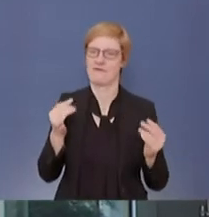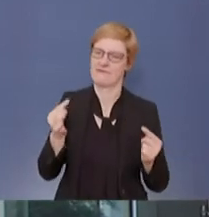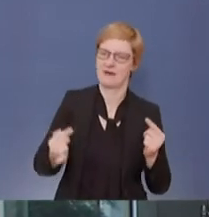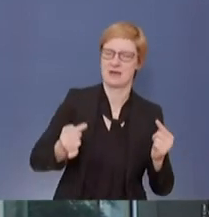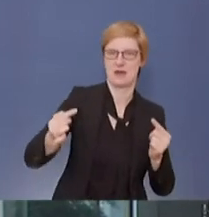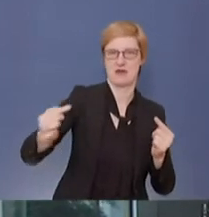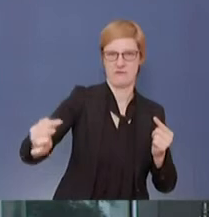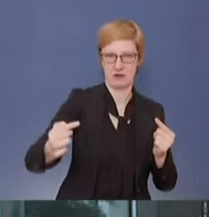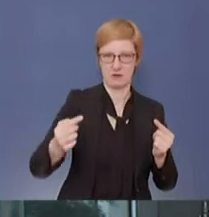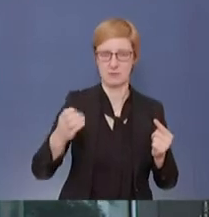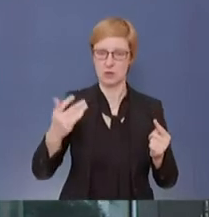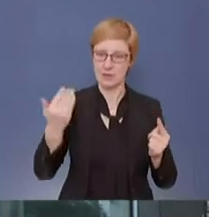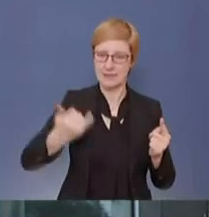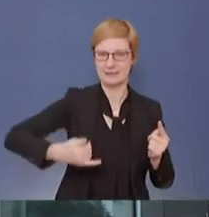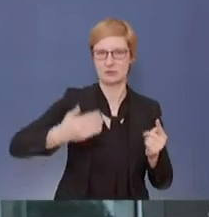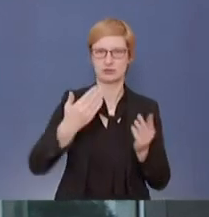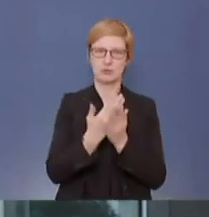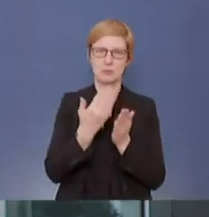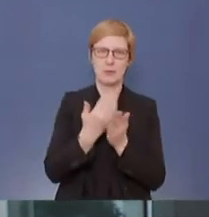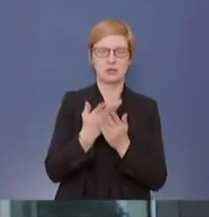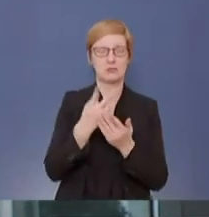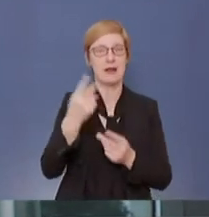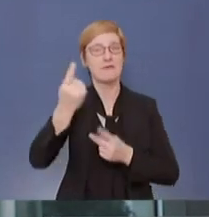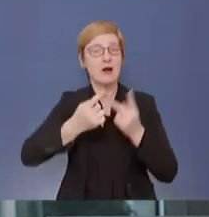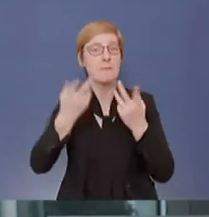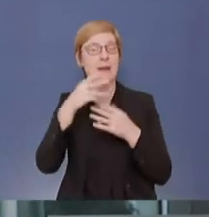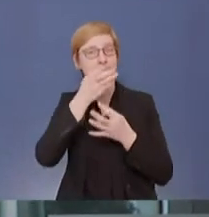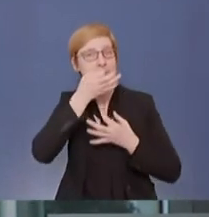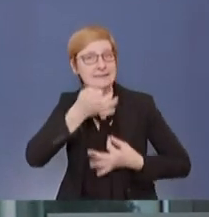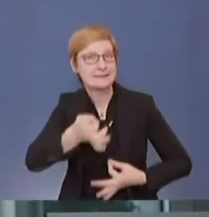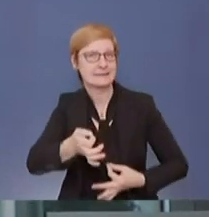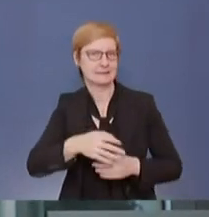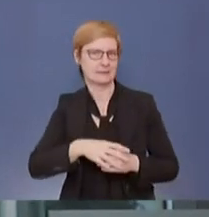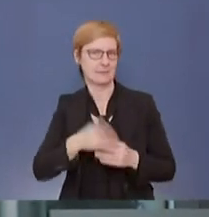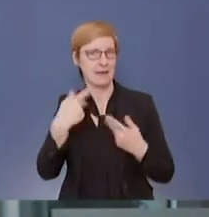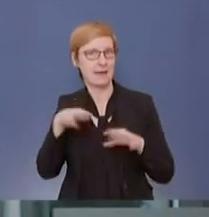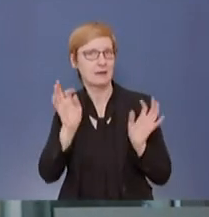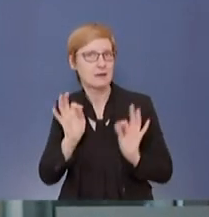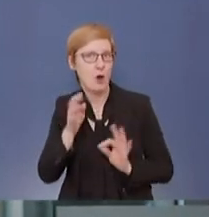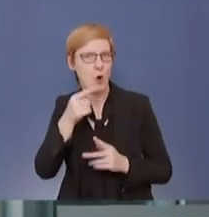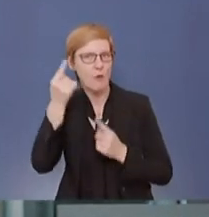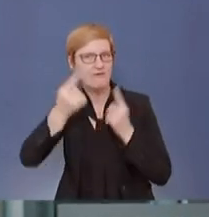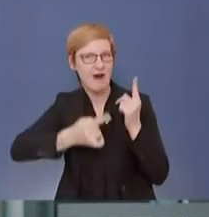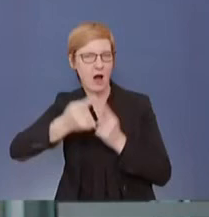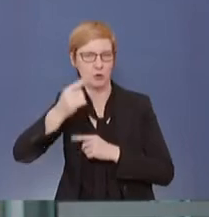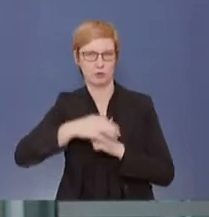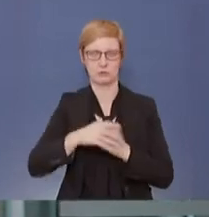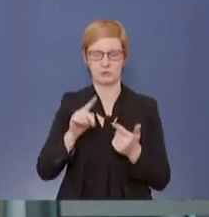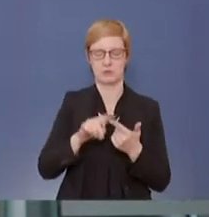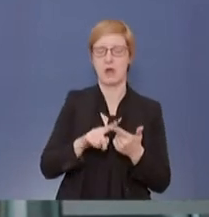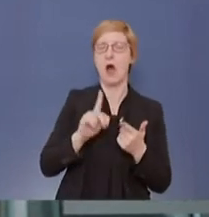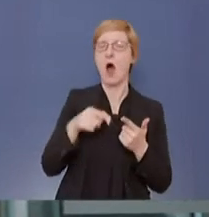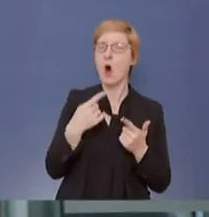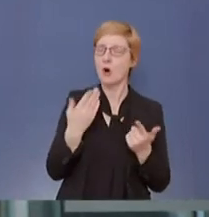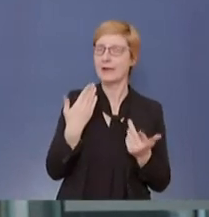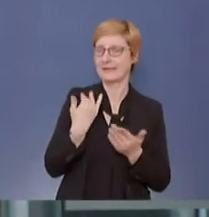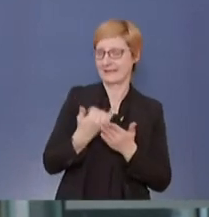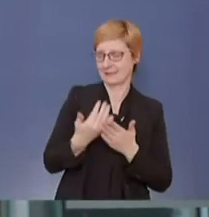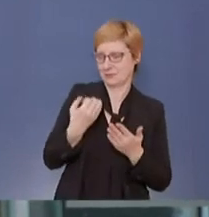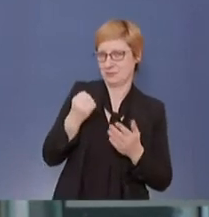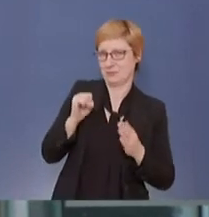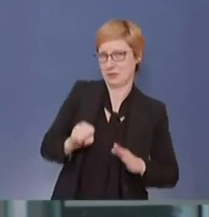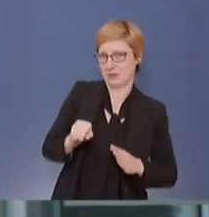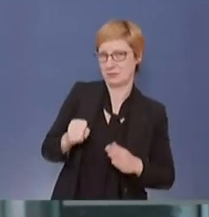präziser. Sie hat jetzt in dem neuesten Update auch die Möglichkeit, die lange gefordert worden war, dass Menschen